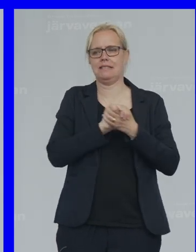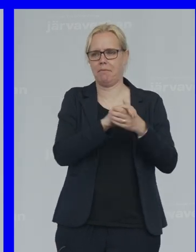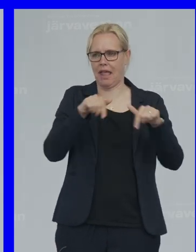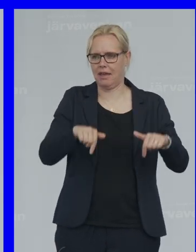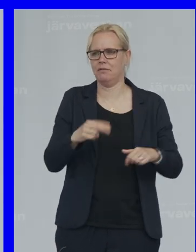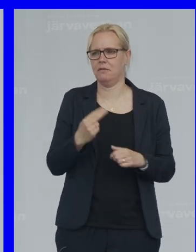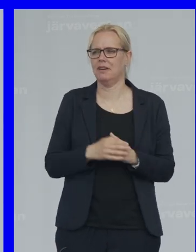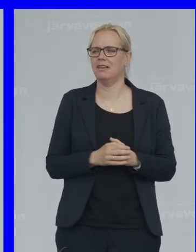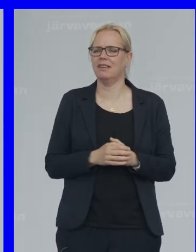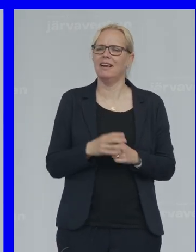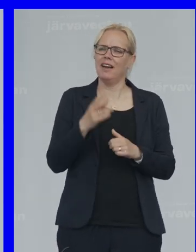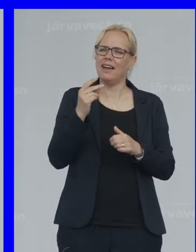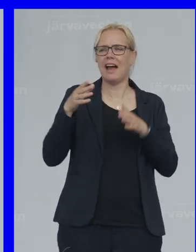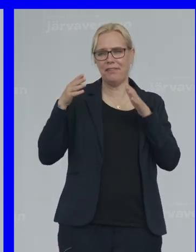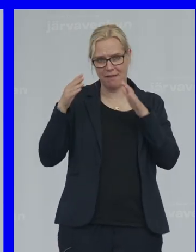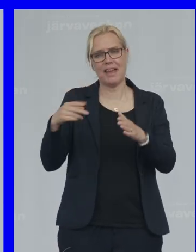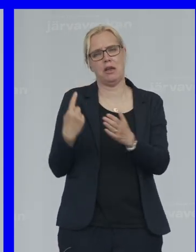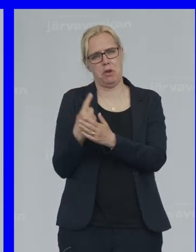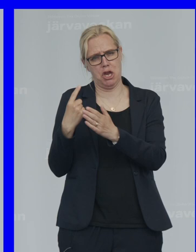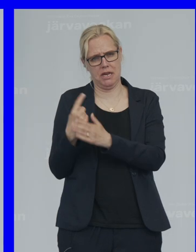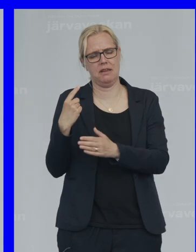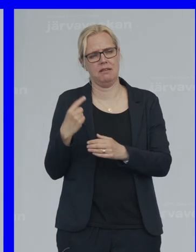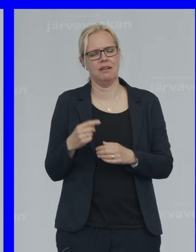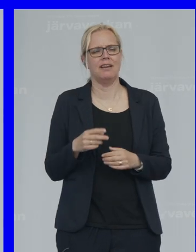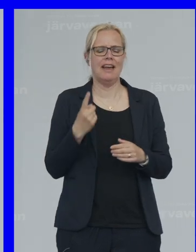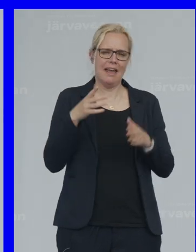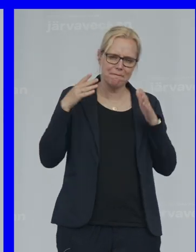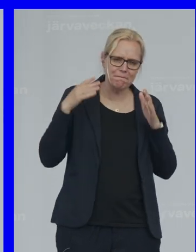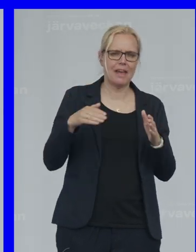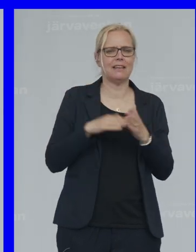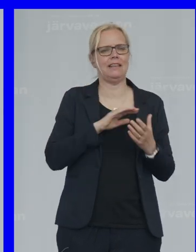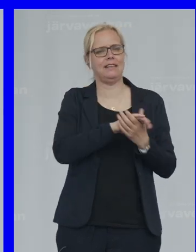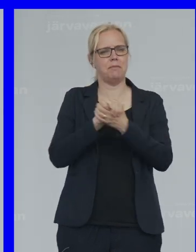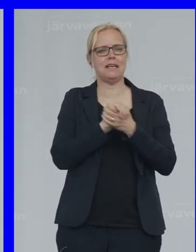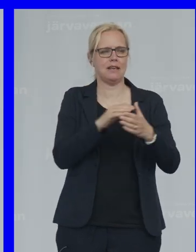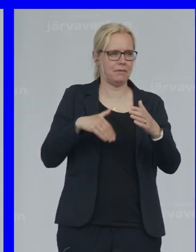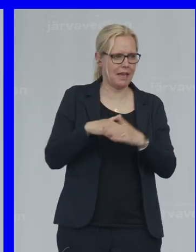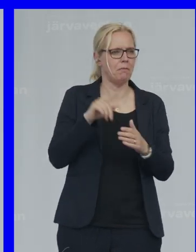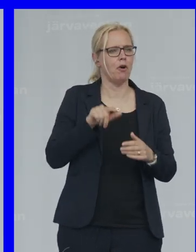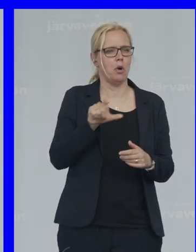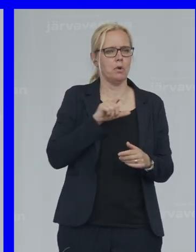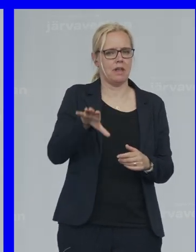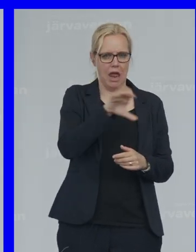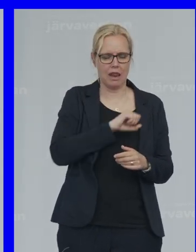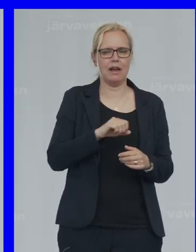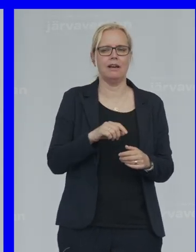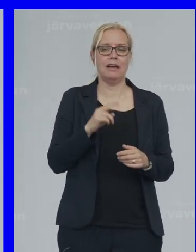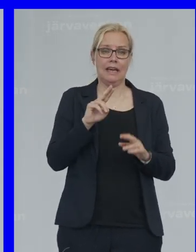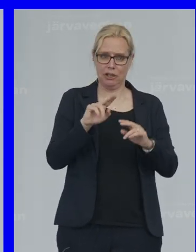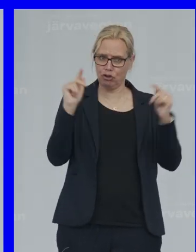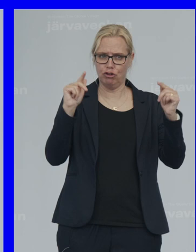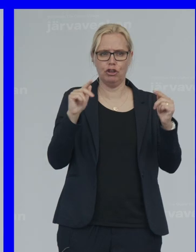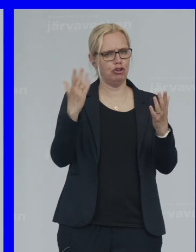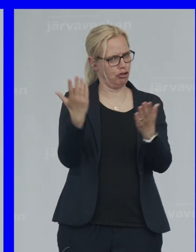En annan väg Är möjlig En väg Till ett gemensamt hem För oss alla Ett nytt